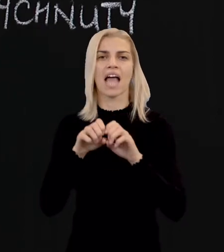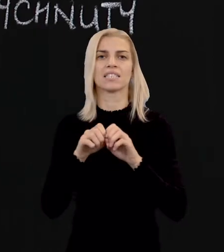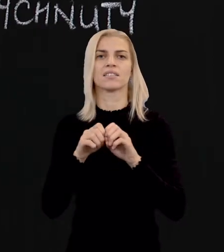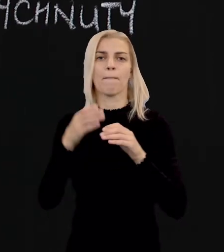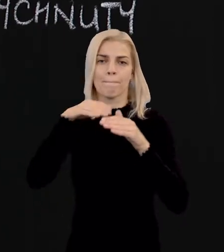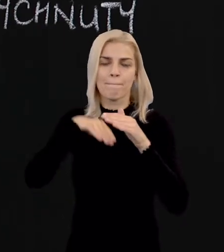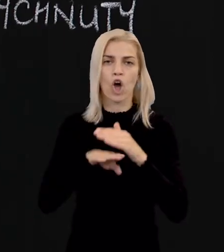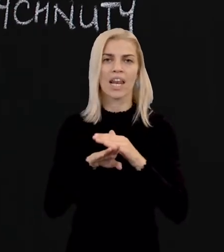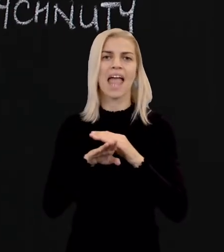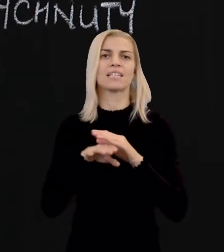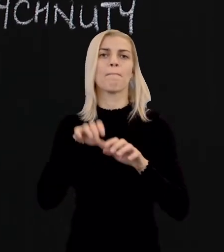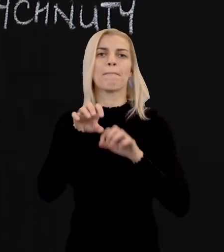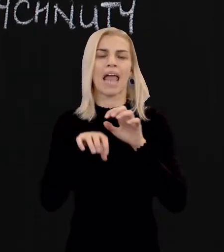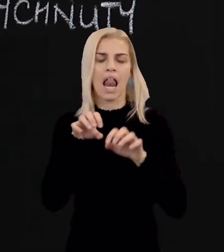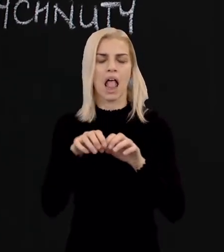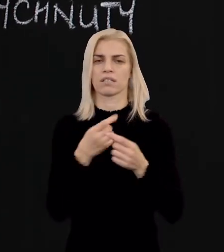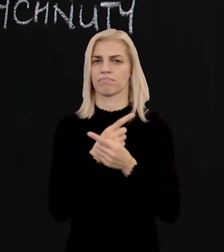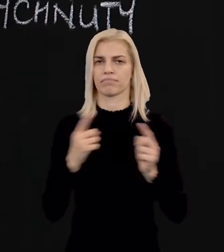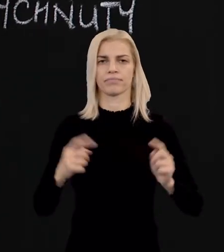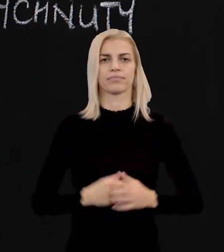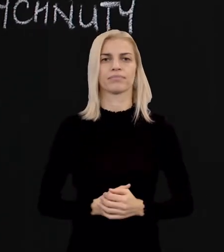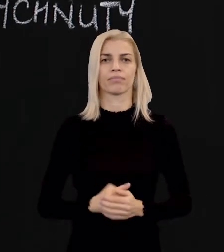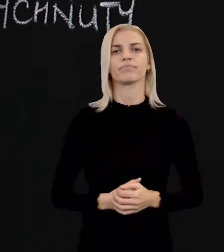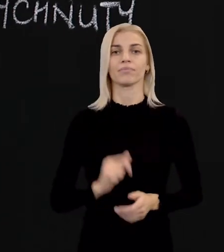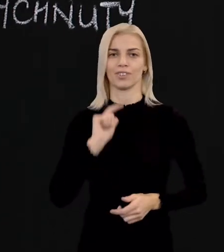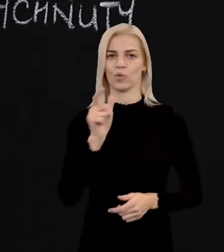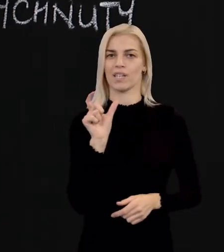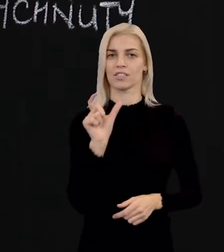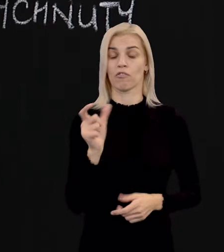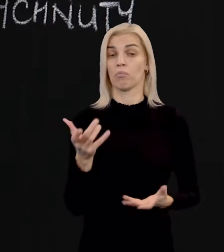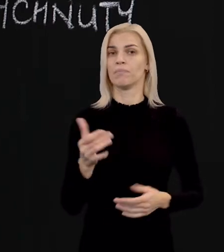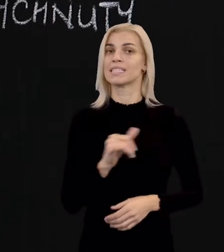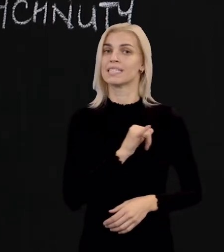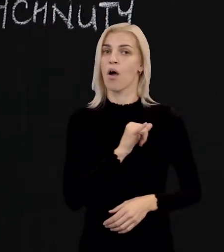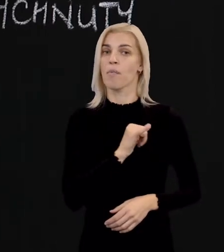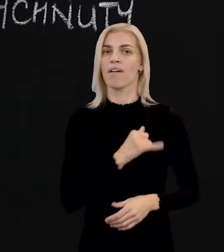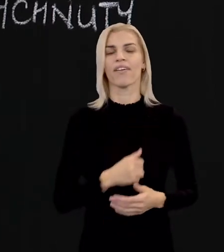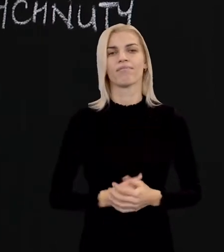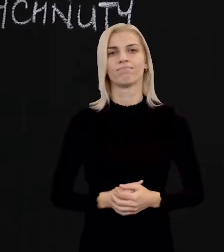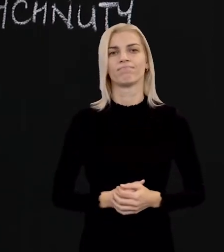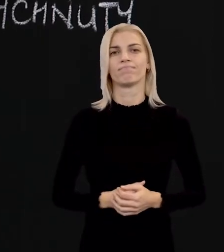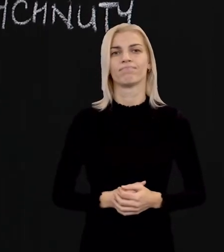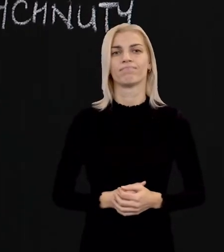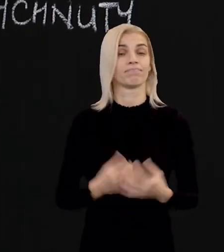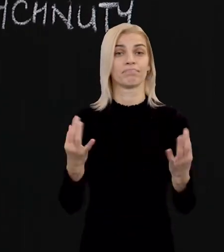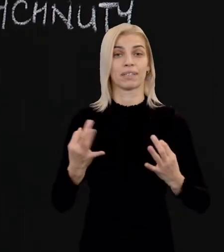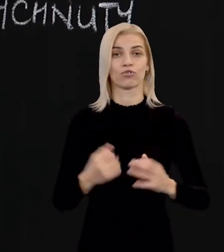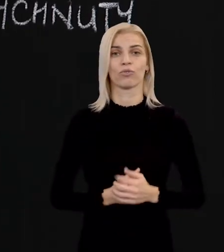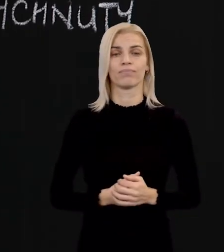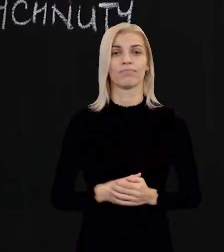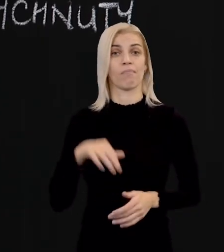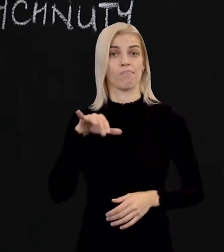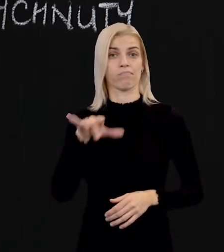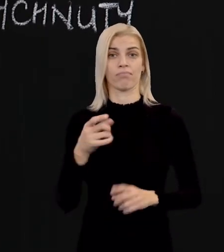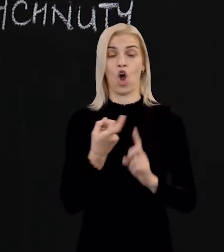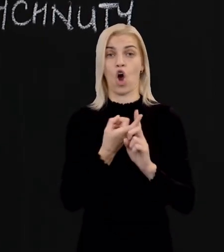podliesť a podobne. Druhé slovo je veľmi zaujímavé. A to práve tým, že vzniklo nielen